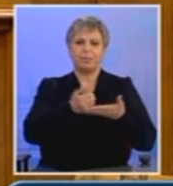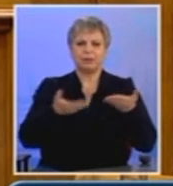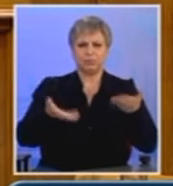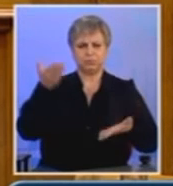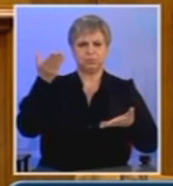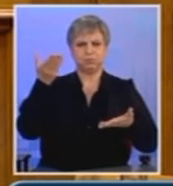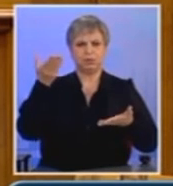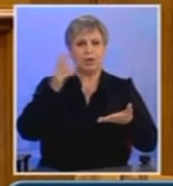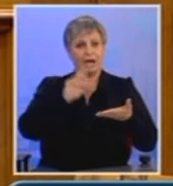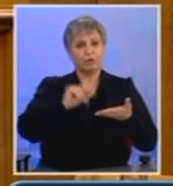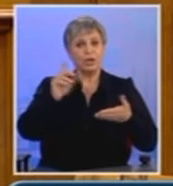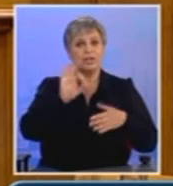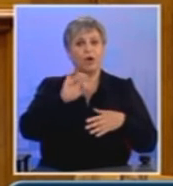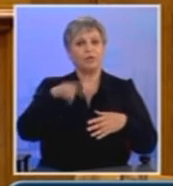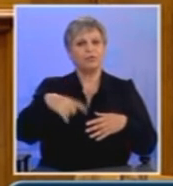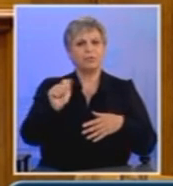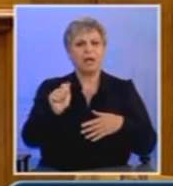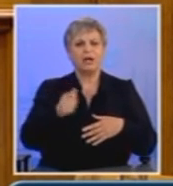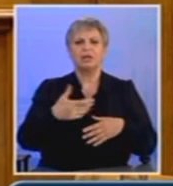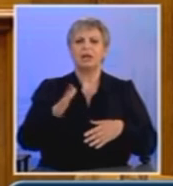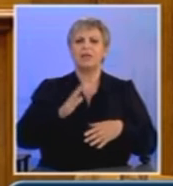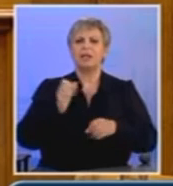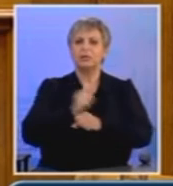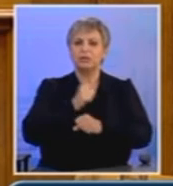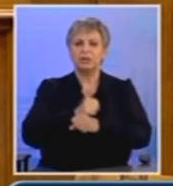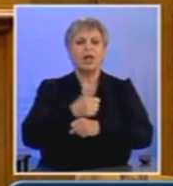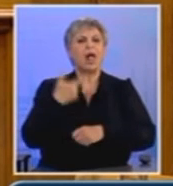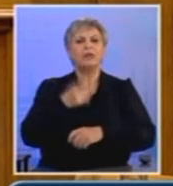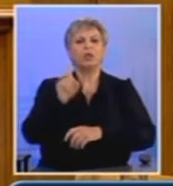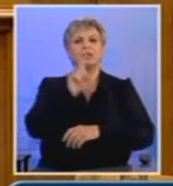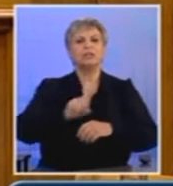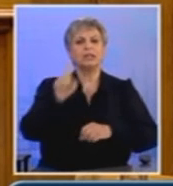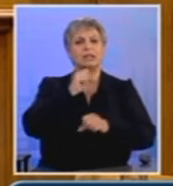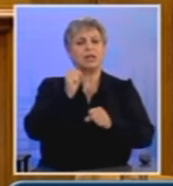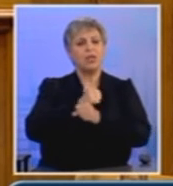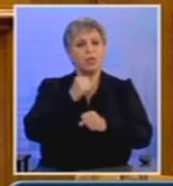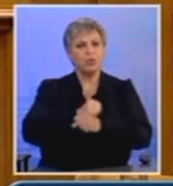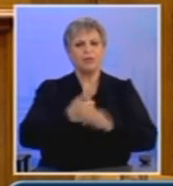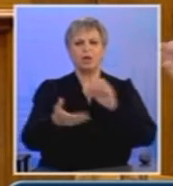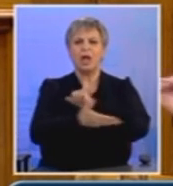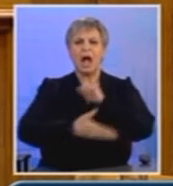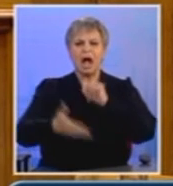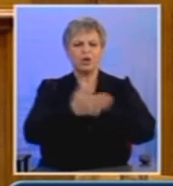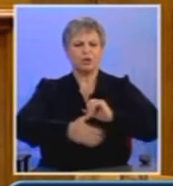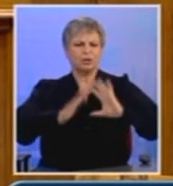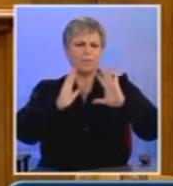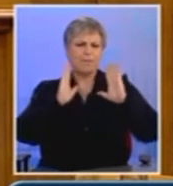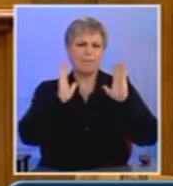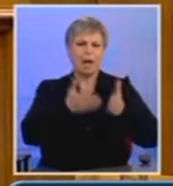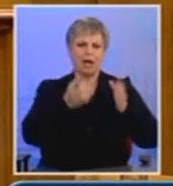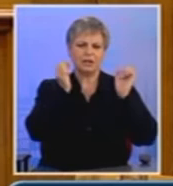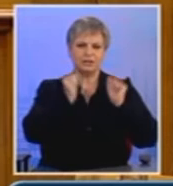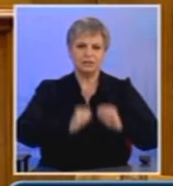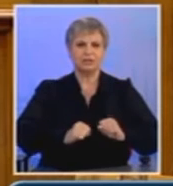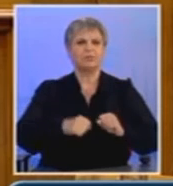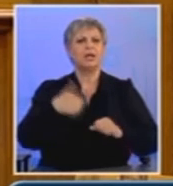των εργατικών δικαιωμάτων, την κατάργηση της κυριακάτικης αργίας, το χτύπημα των αγροτών, τις αρωτικές ιδιωτικοποιήσεις,